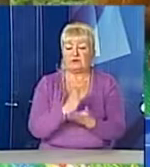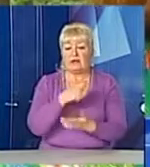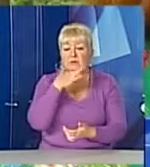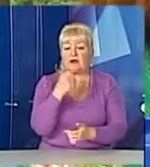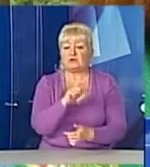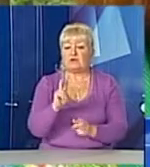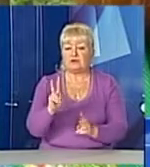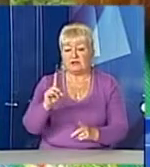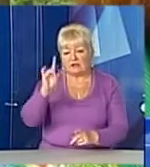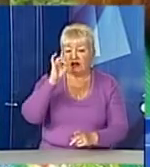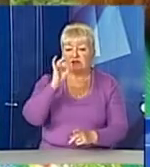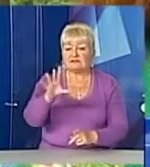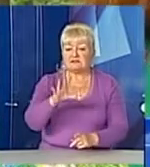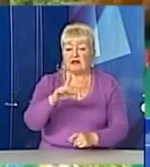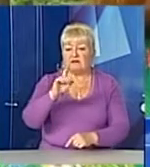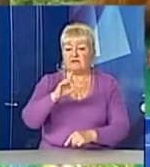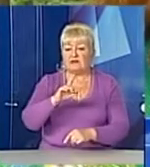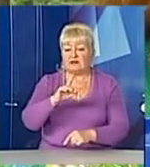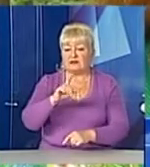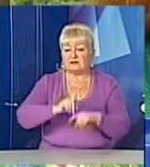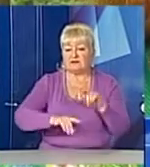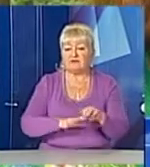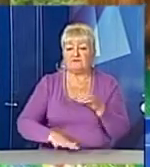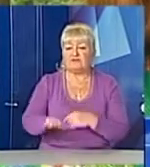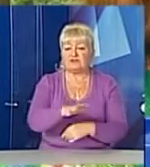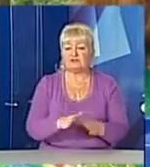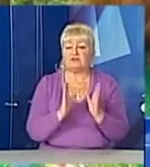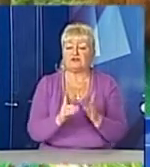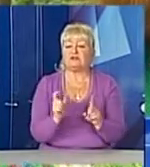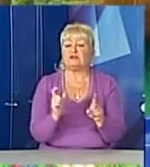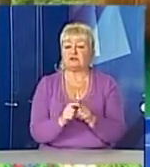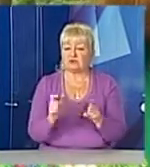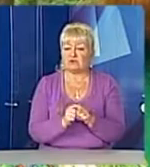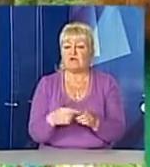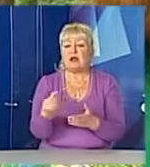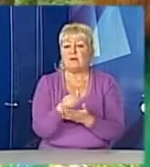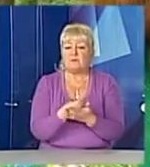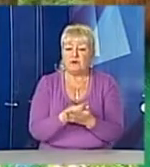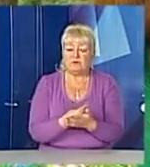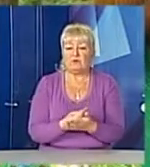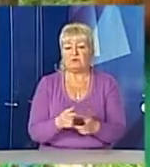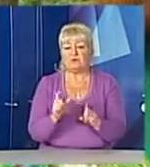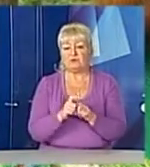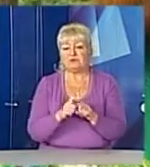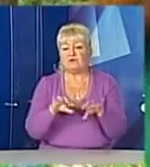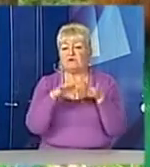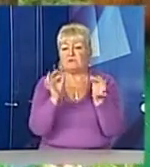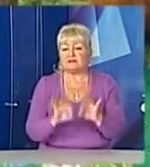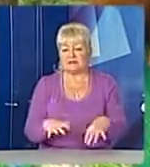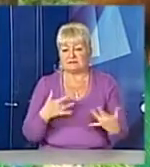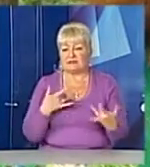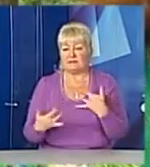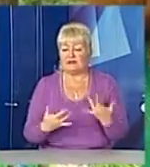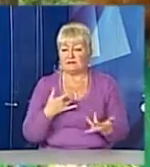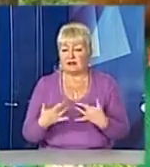славлять вітчизну не тільки словом, але малюнком, але словом мистецьким, театральним,